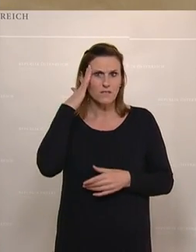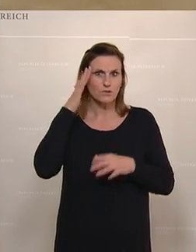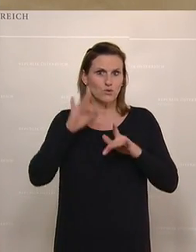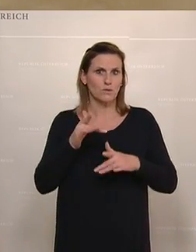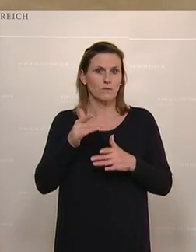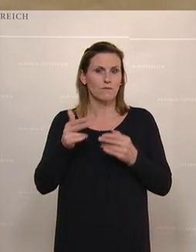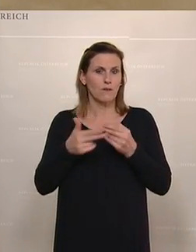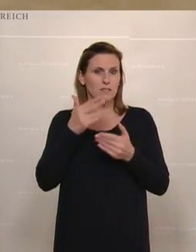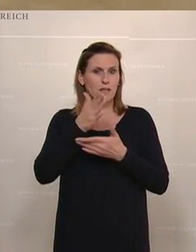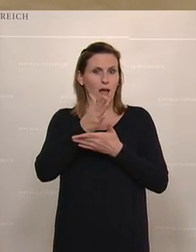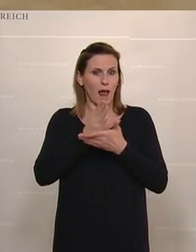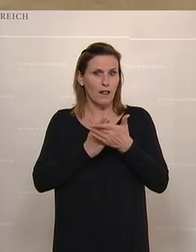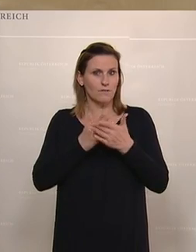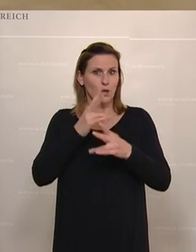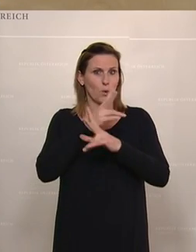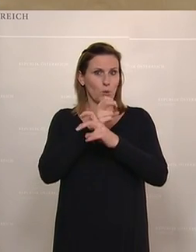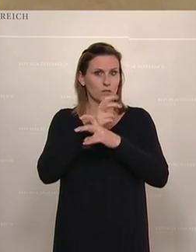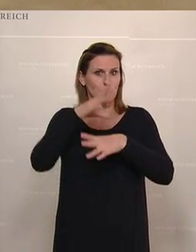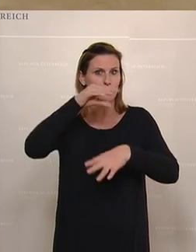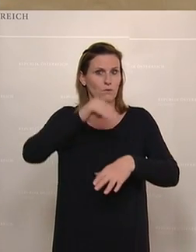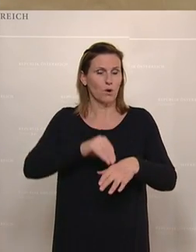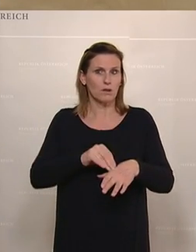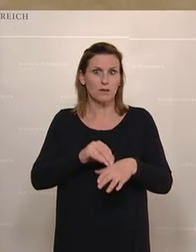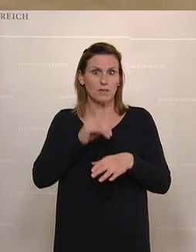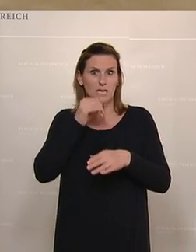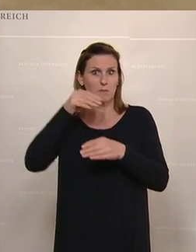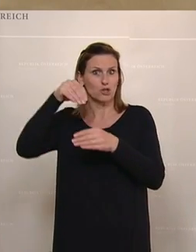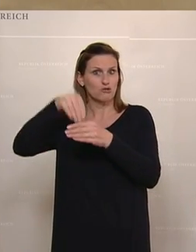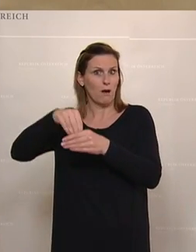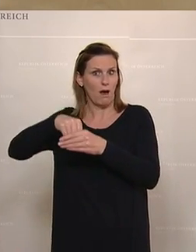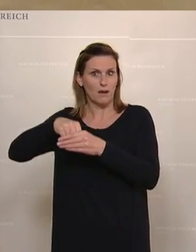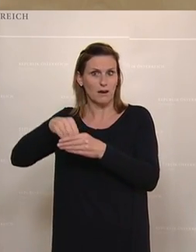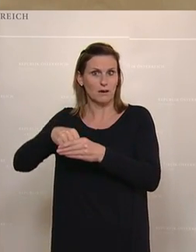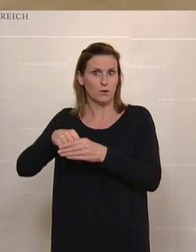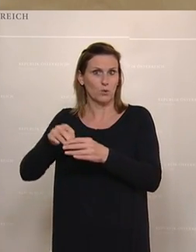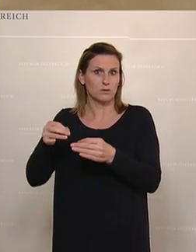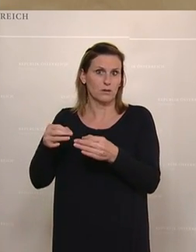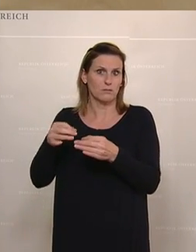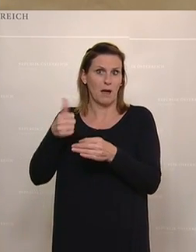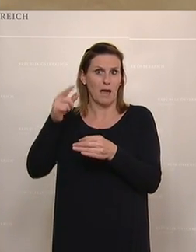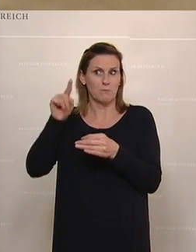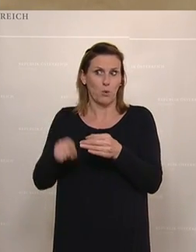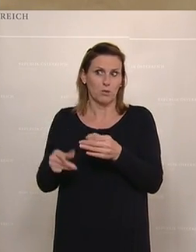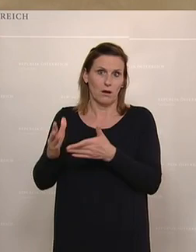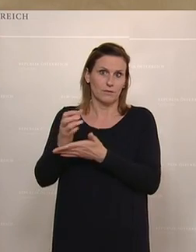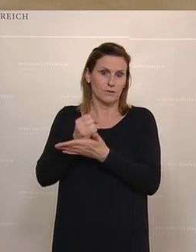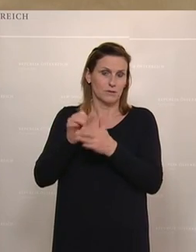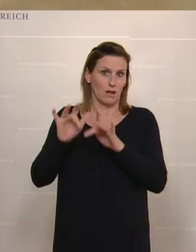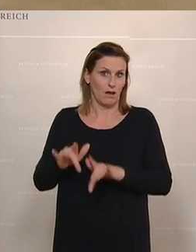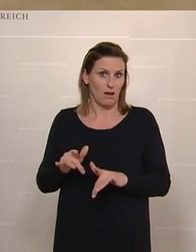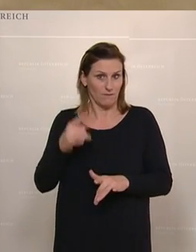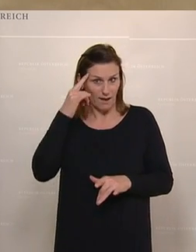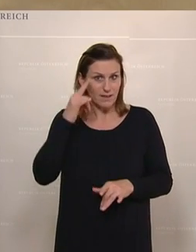dass fast die Hälfte der österreichischen Bevölkerung über gar keine Rücklagen oder maximal Rücklagen von einem Monatseinkommen haben.